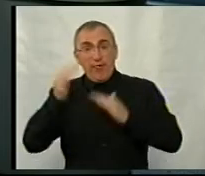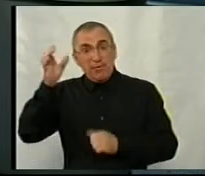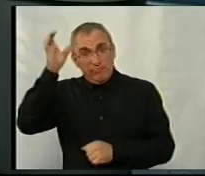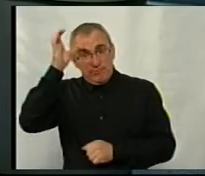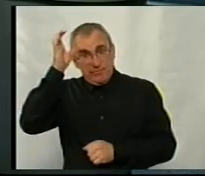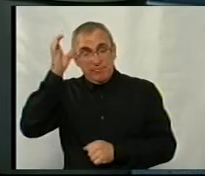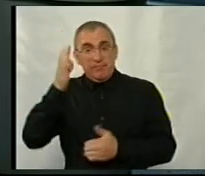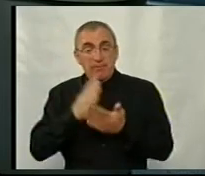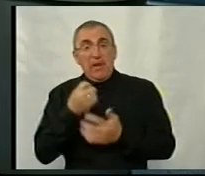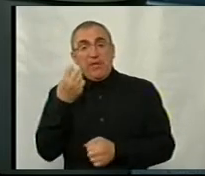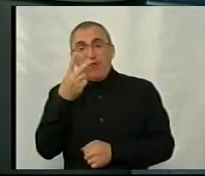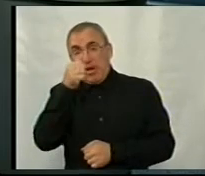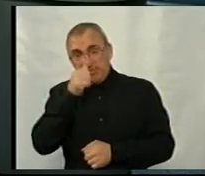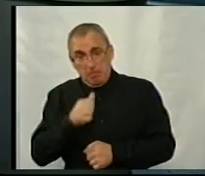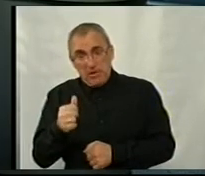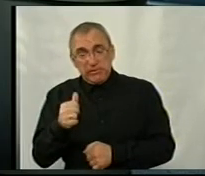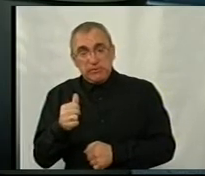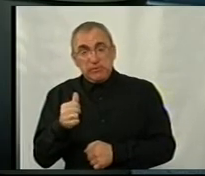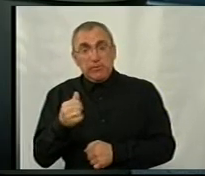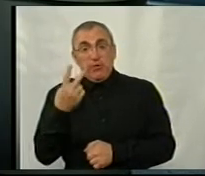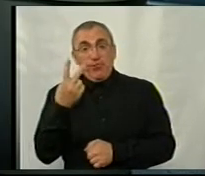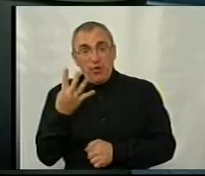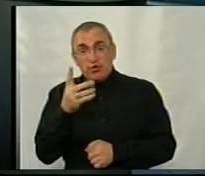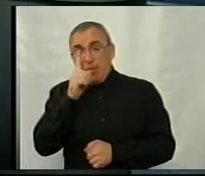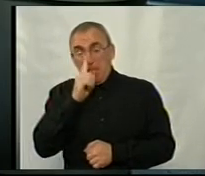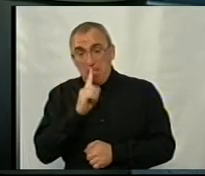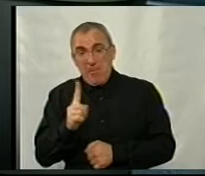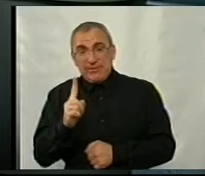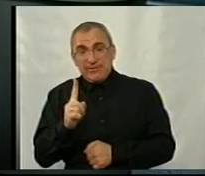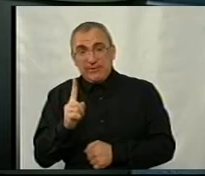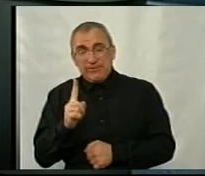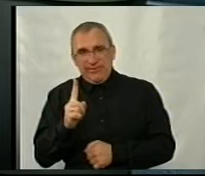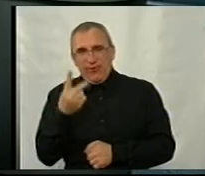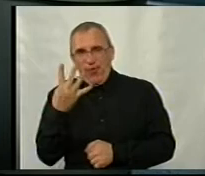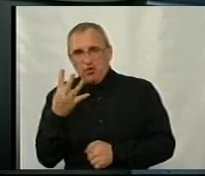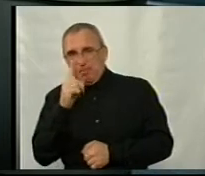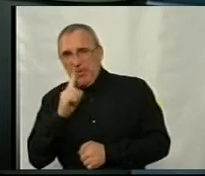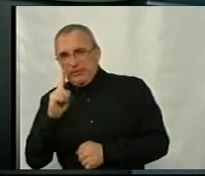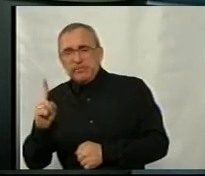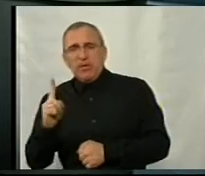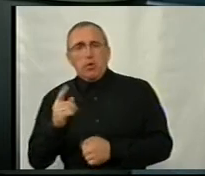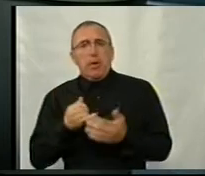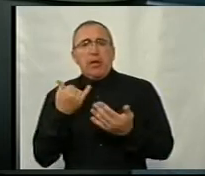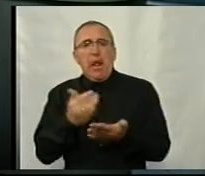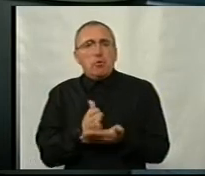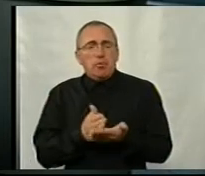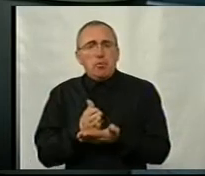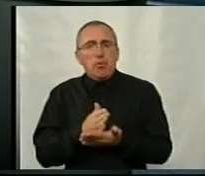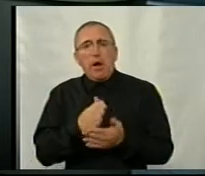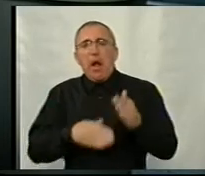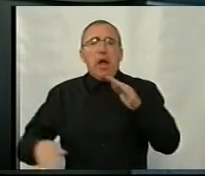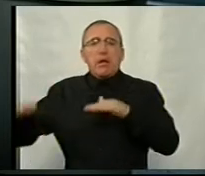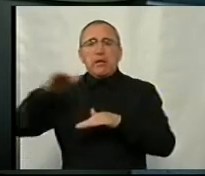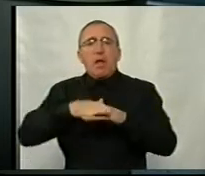спеціаліст-магістр, 12 місяців. І 24 місяці для служби на надводних